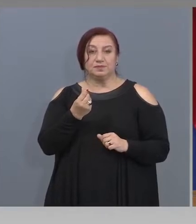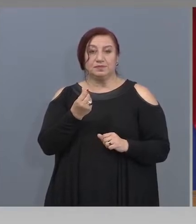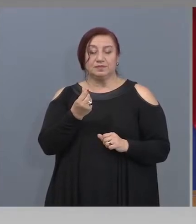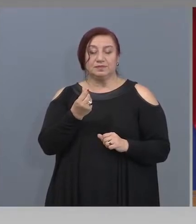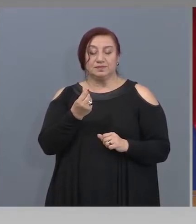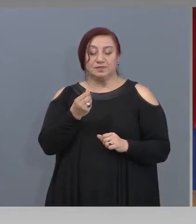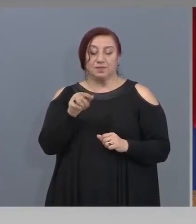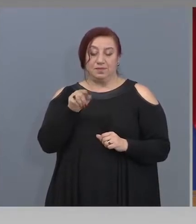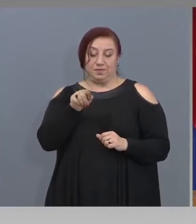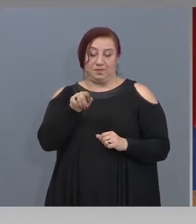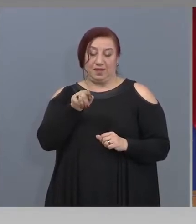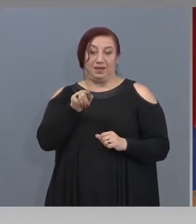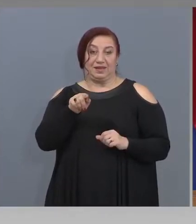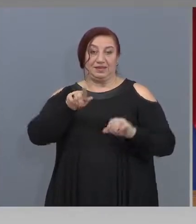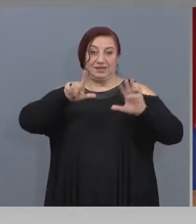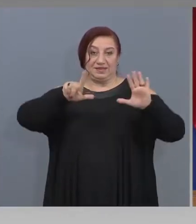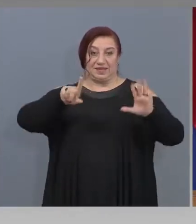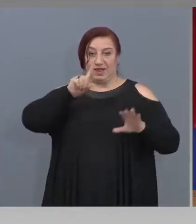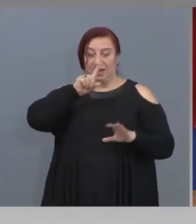отново за